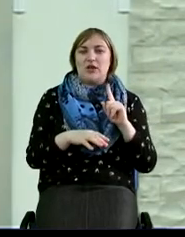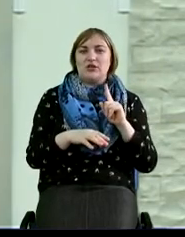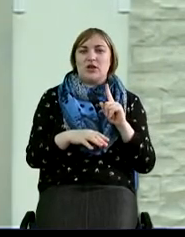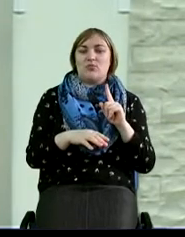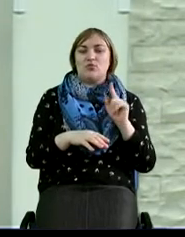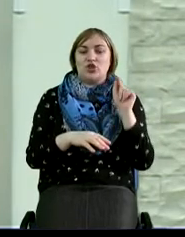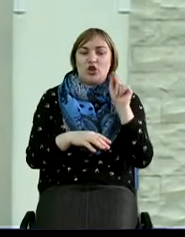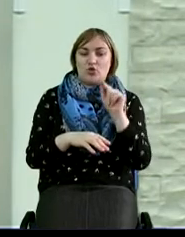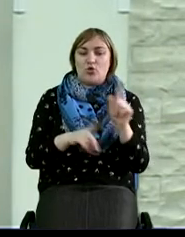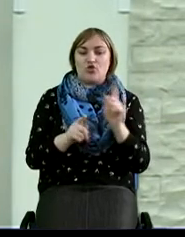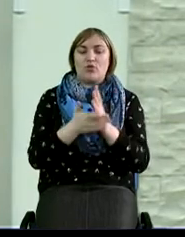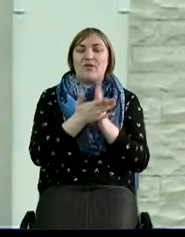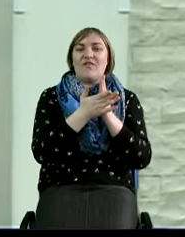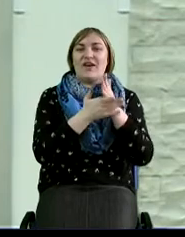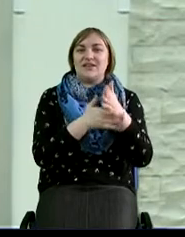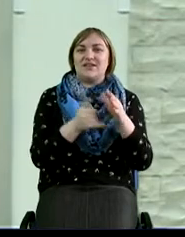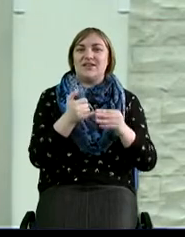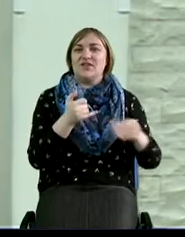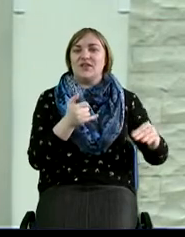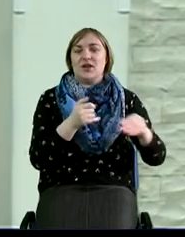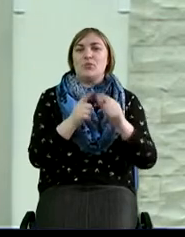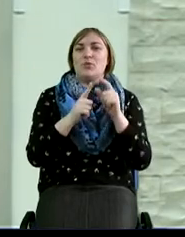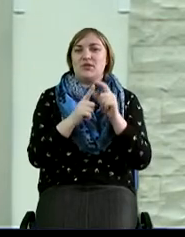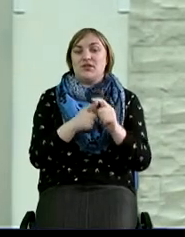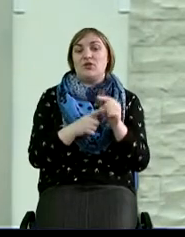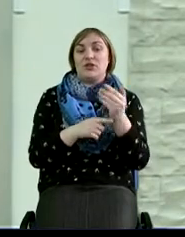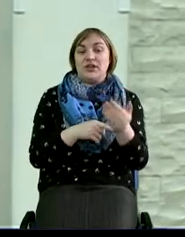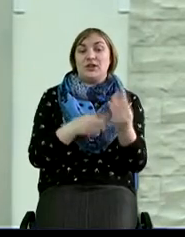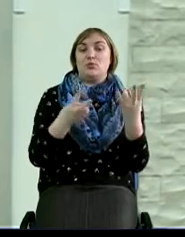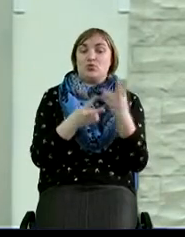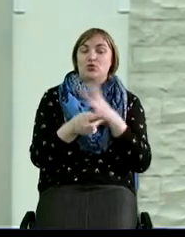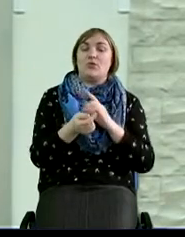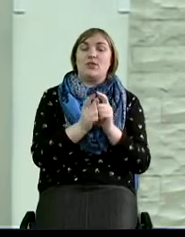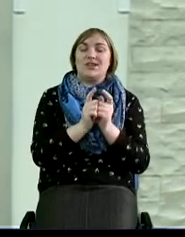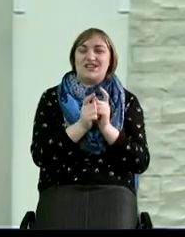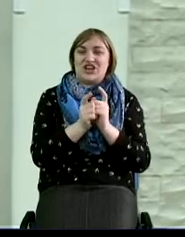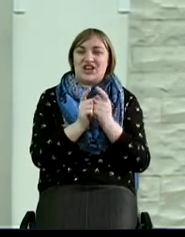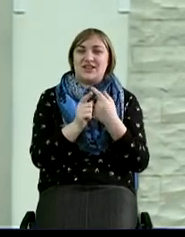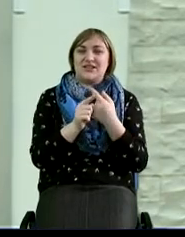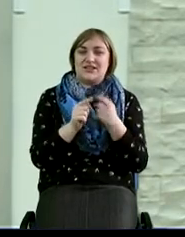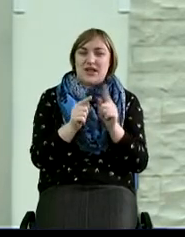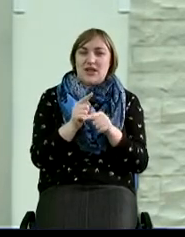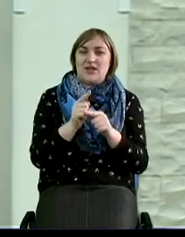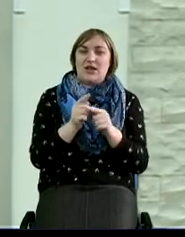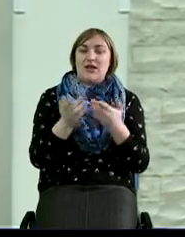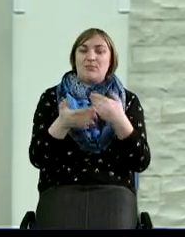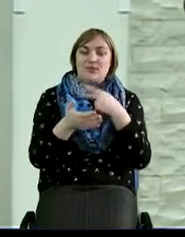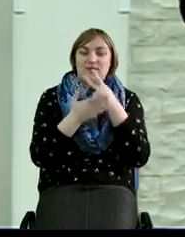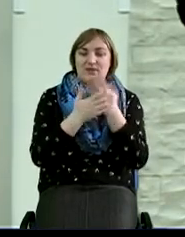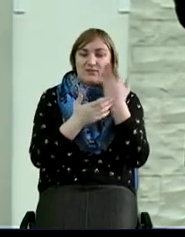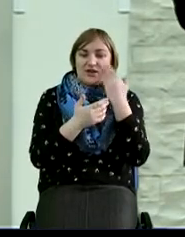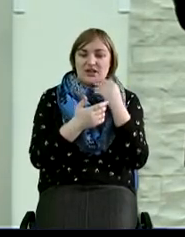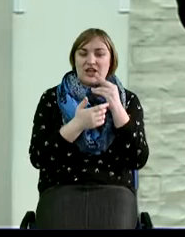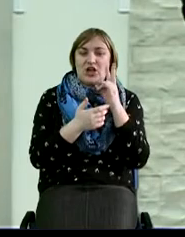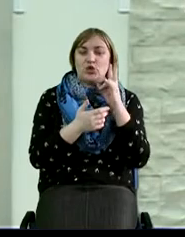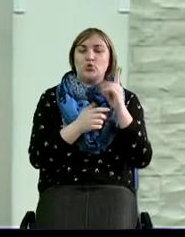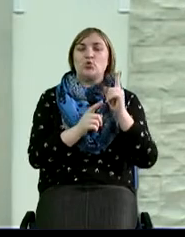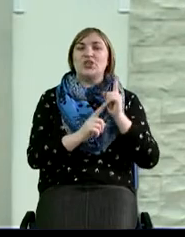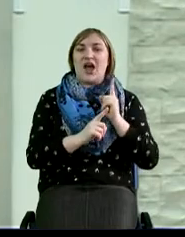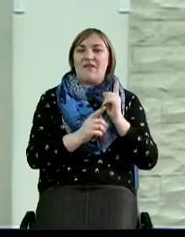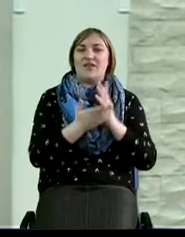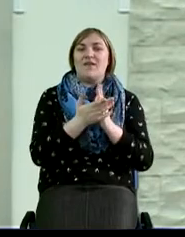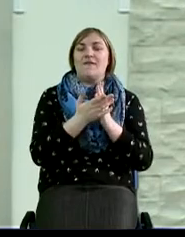то, чтобы войти в землю обетованную, им необходимо было сражаться за это. И мы видим, что когда Иисус Навин, Он водил народ